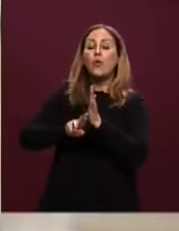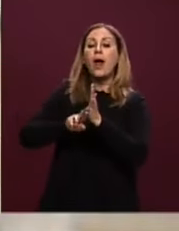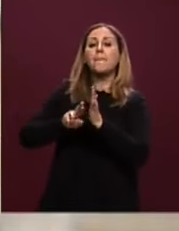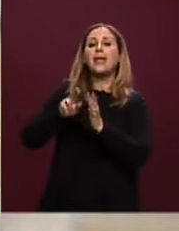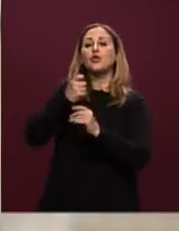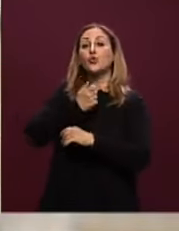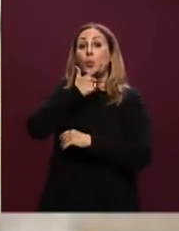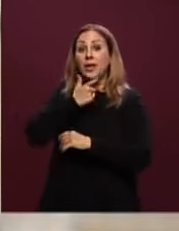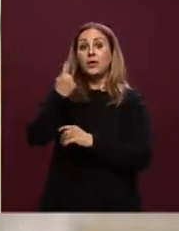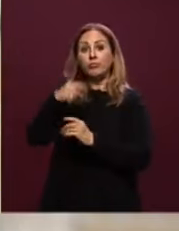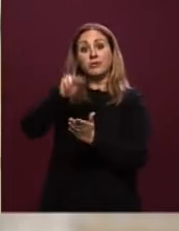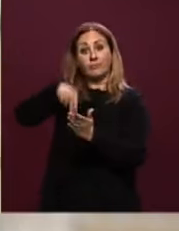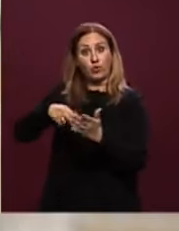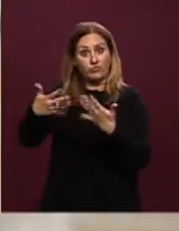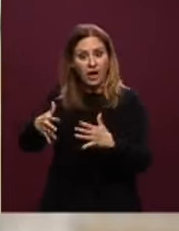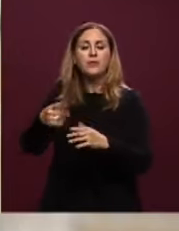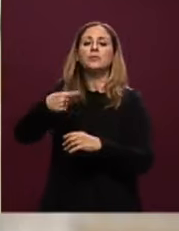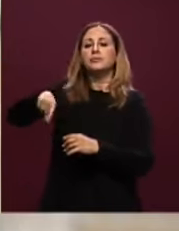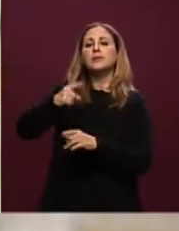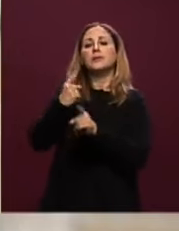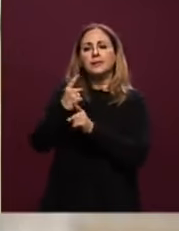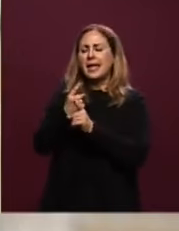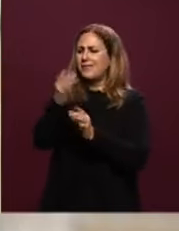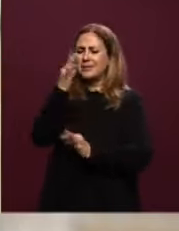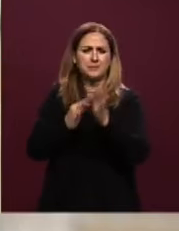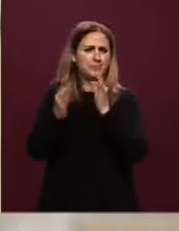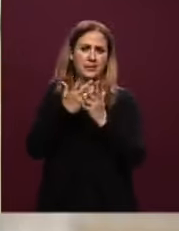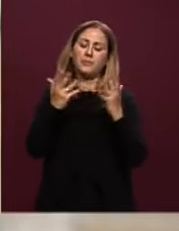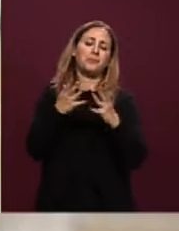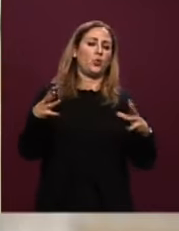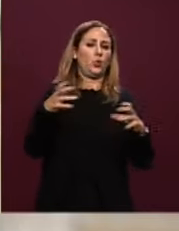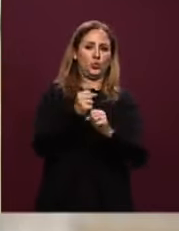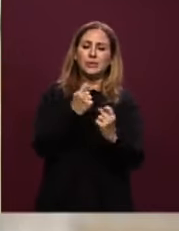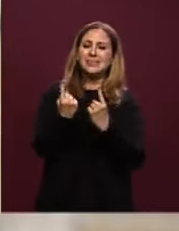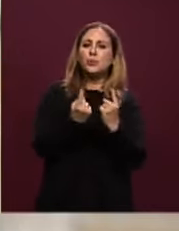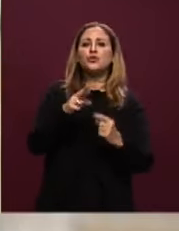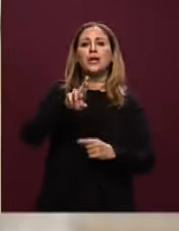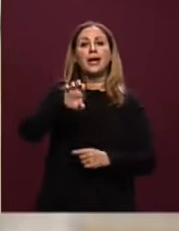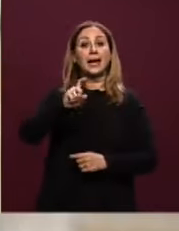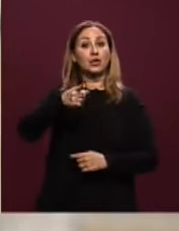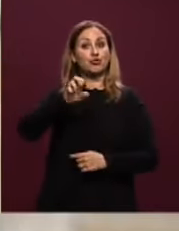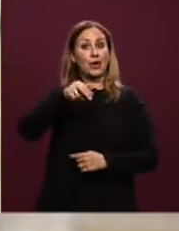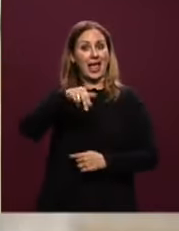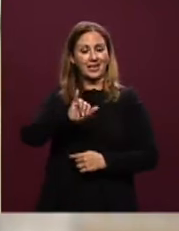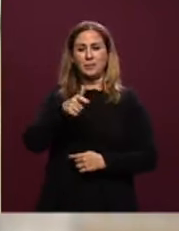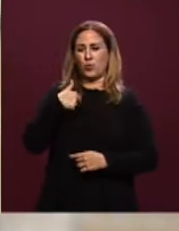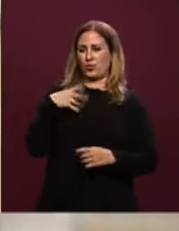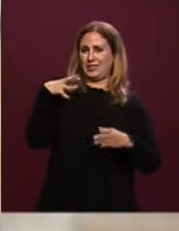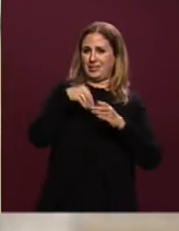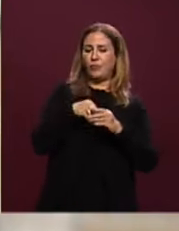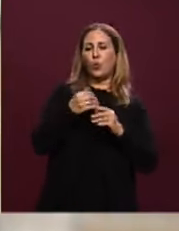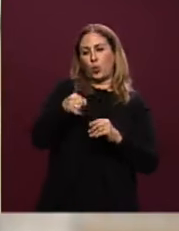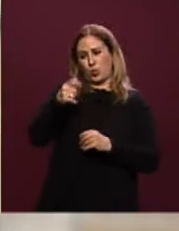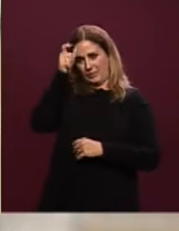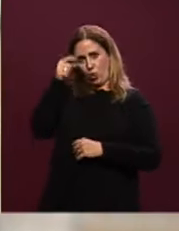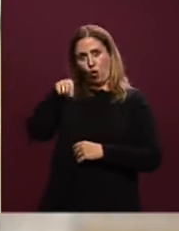concludo, Presidente, sul caso Reggeni. Lo dico avendo fatto parte nella scorsa legislatura della Commissione parlamentare d